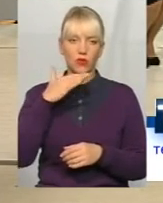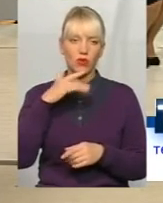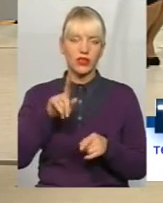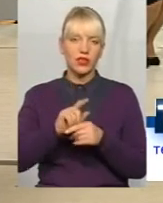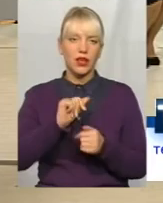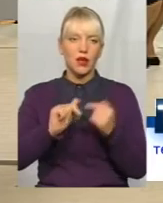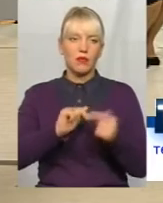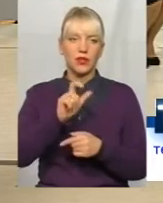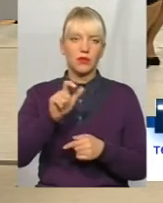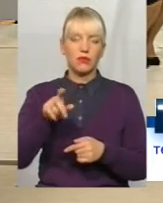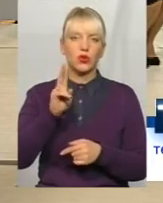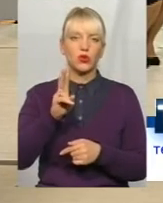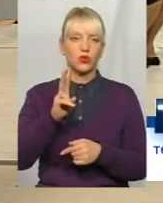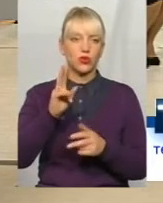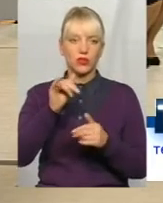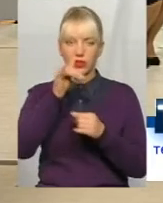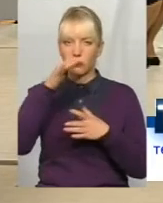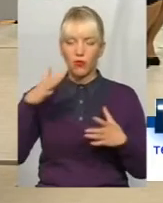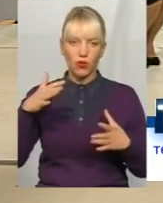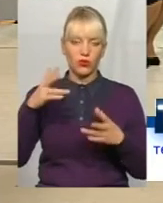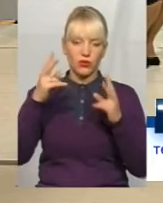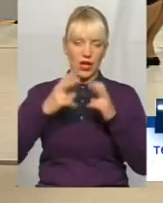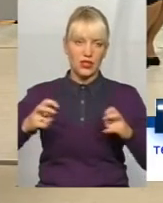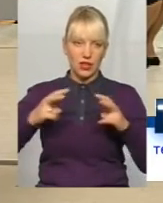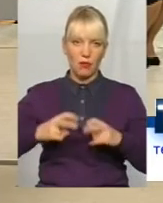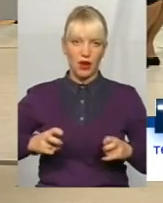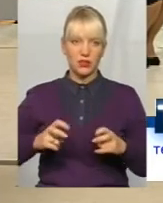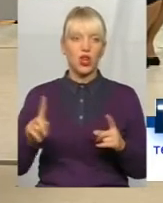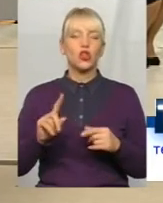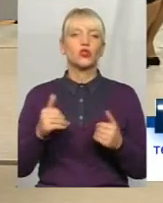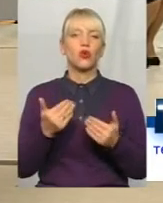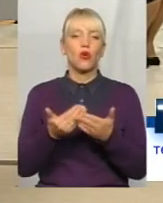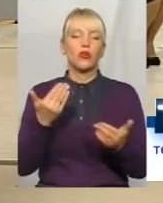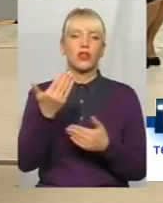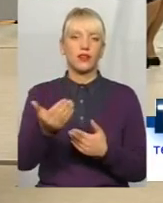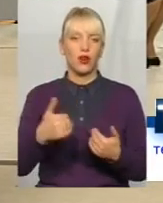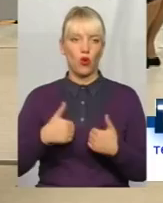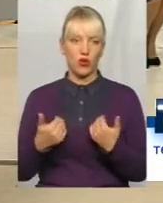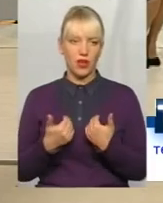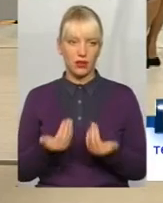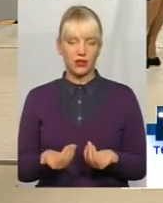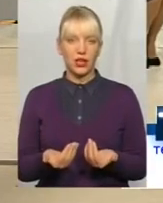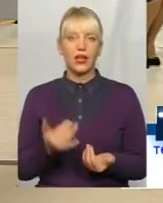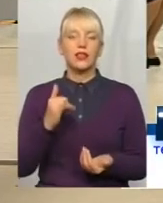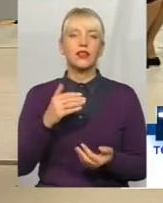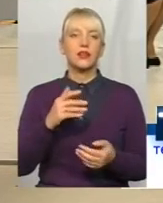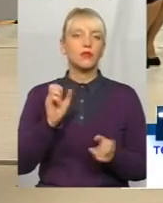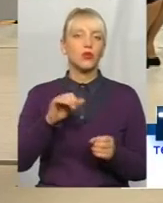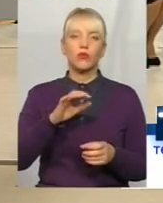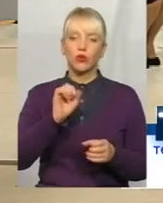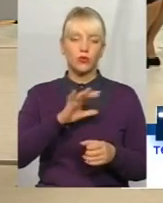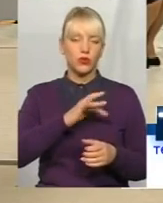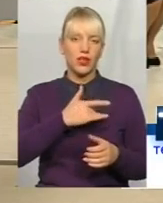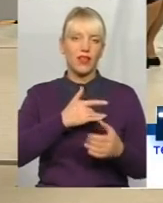предпринимателей, які не можуть розібратися, що взагалі от них хочуть. І вплоть до інфарктов і